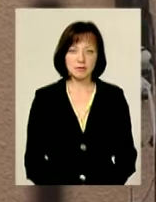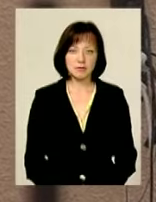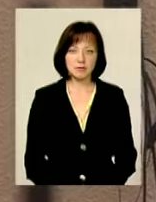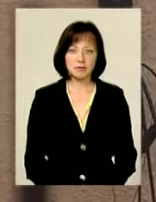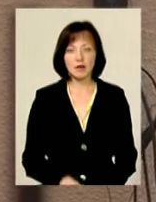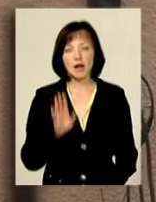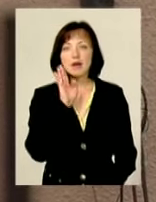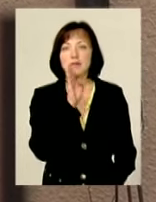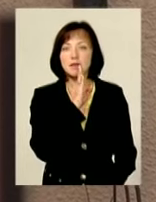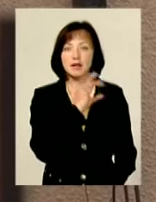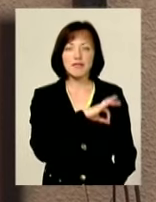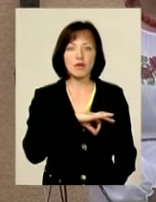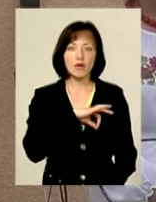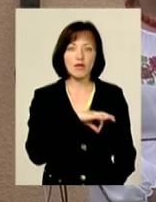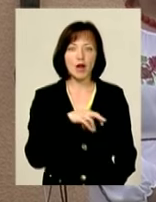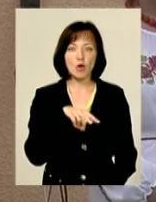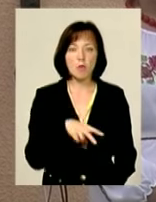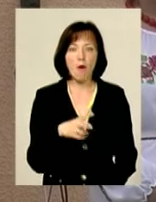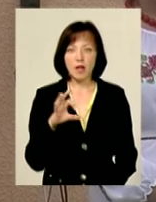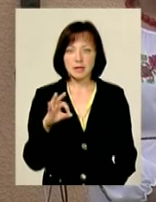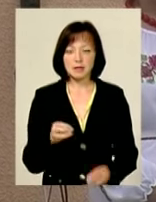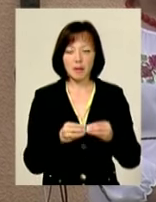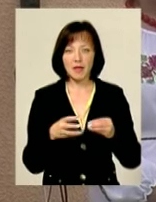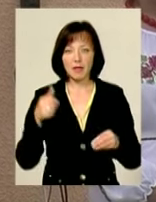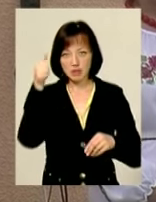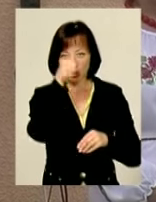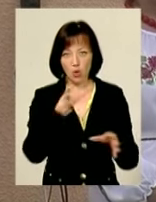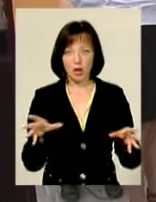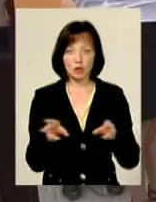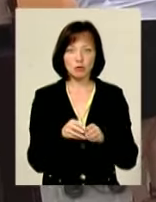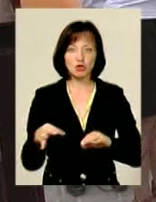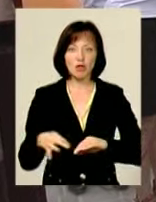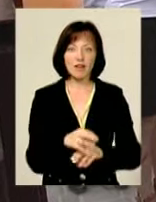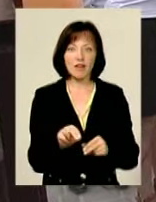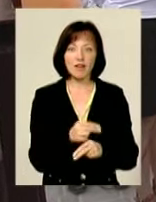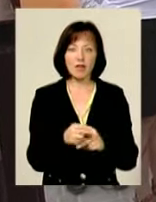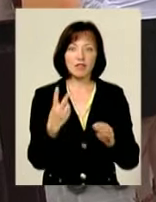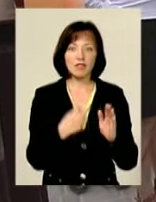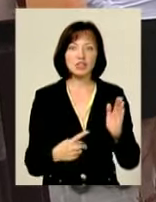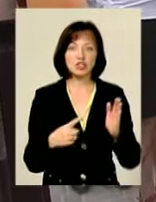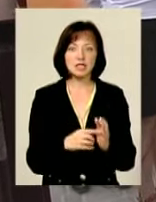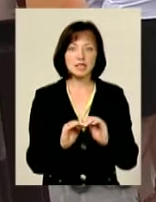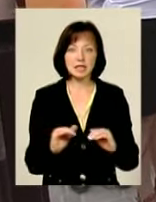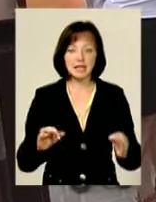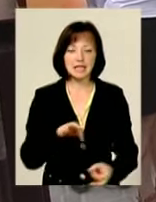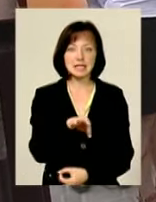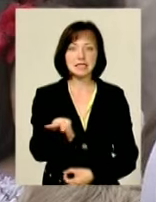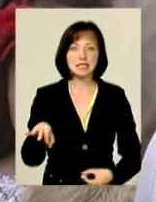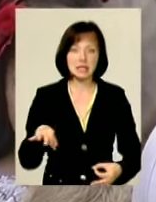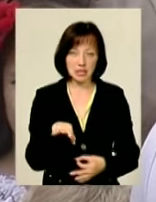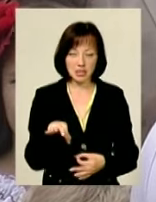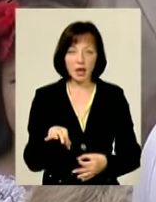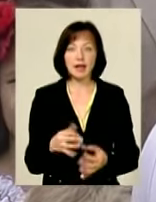Мати-вихователька Любов Олександрівна за 15 років разом з чоловіком виховала 26 дітей-сиріт і позбавлених батьківського